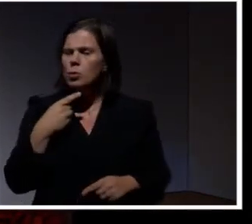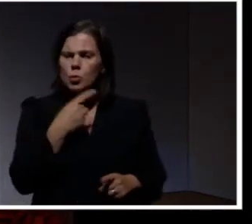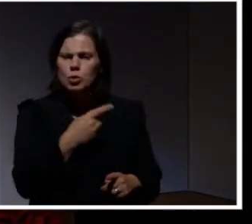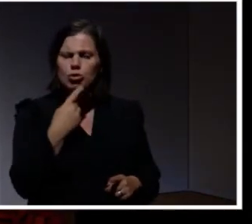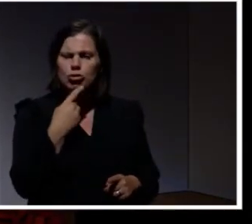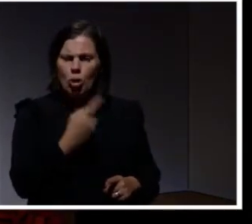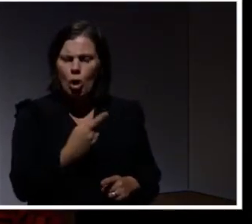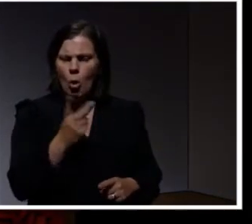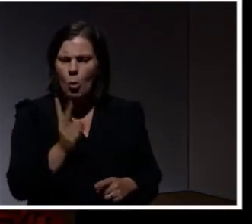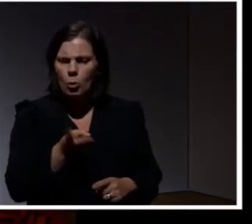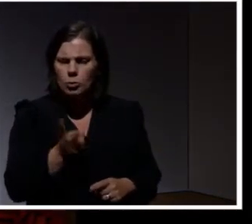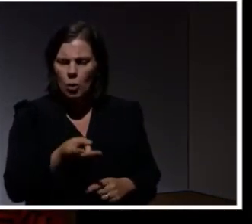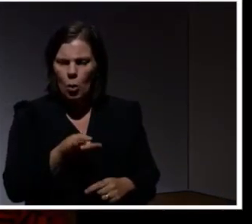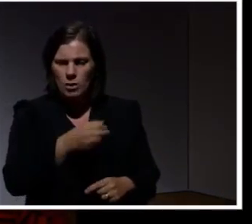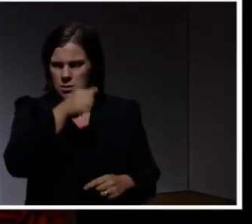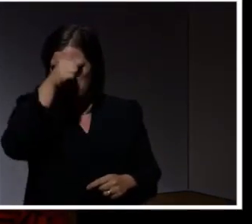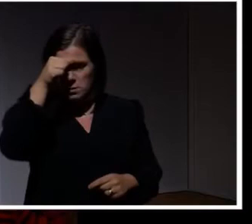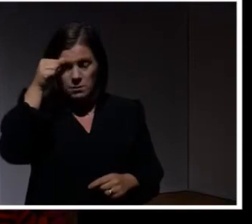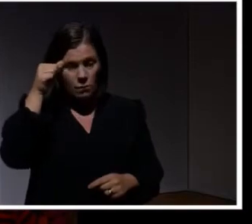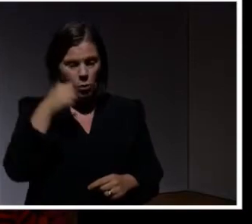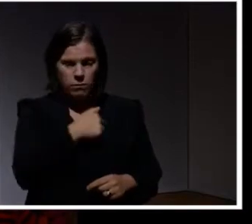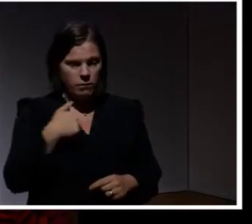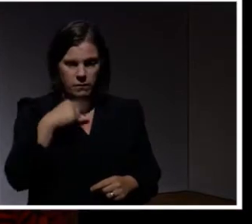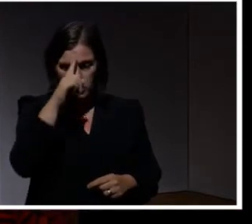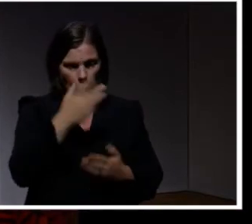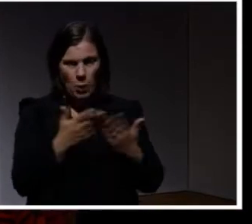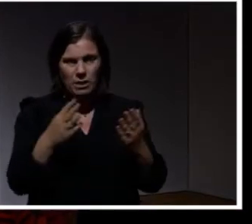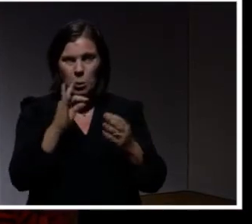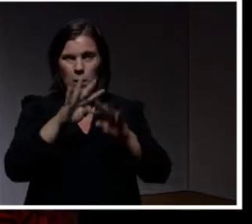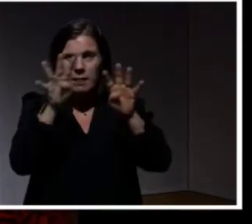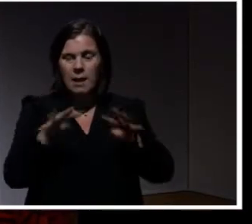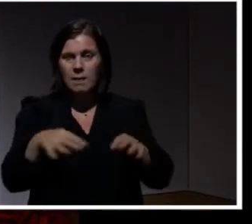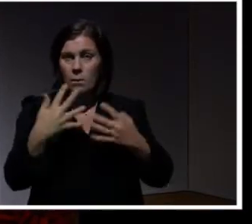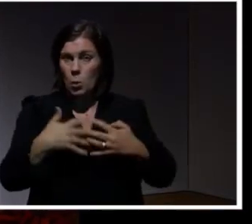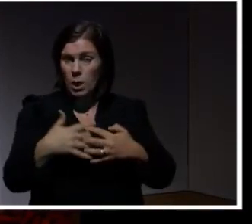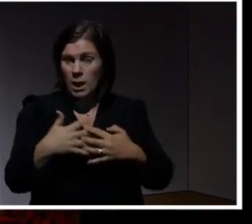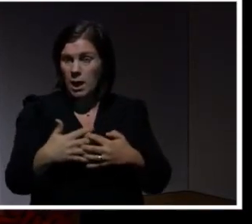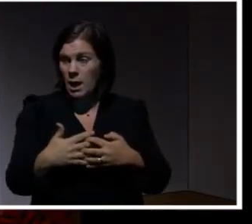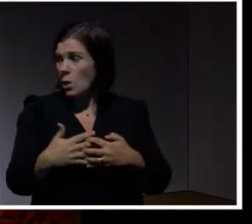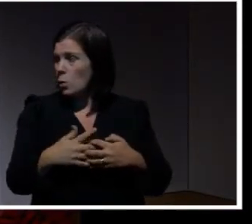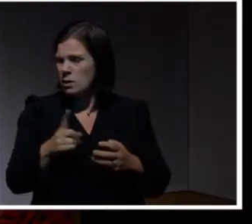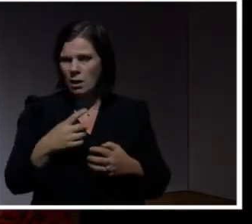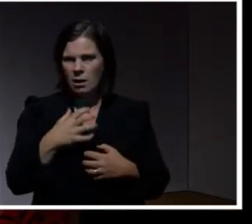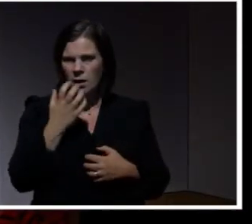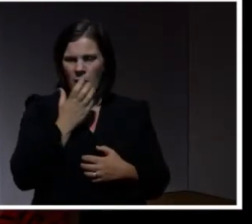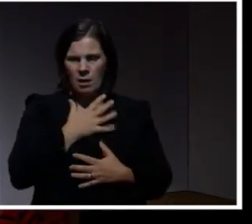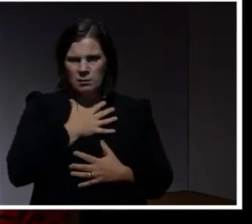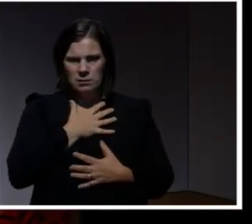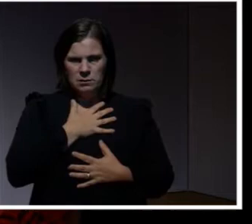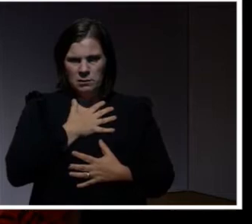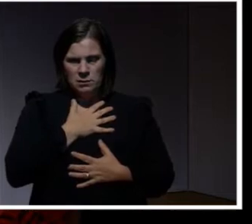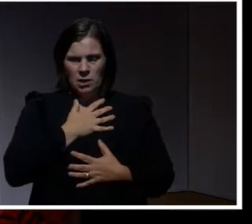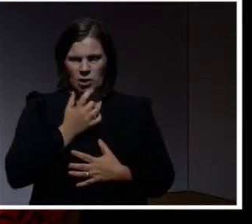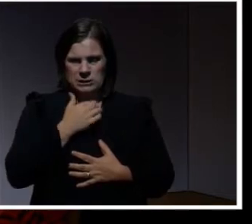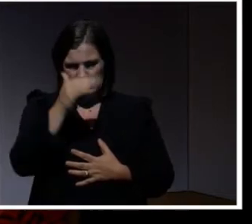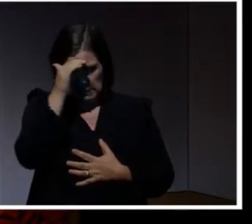tidigare som var så himla bra. Att det här är ju så svårt för att vi inte riktigt fattar hur internet fungerar. Och så sitter jag där lite kallsvettig av skam. För igen som jag